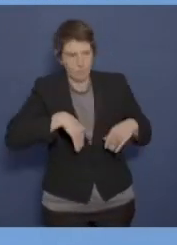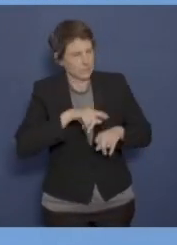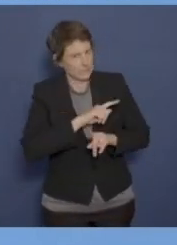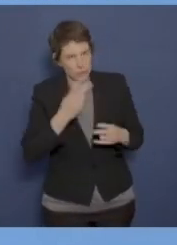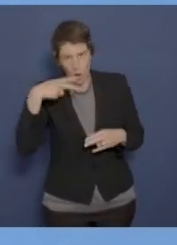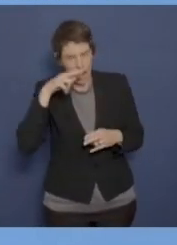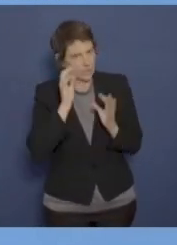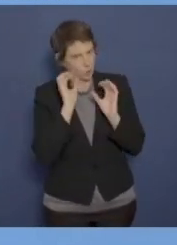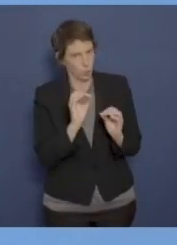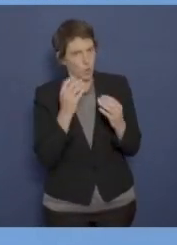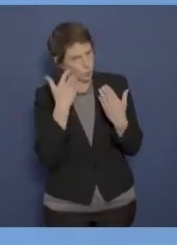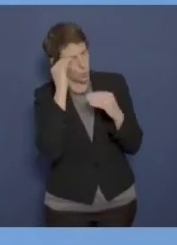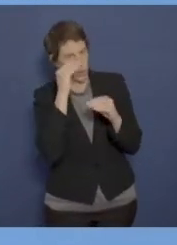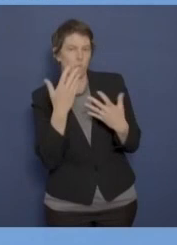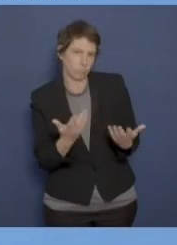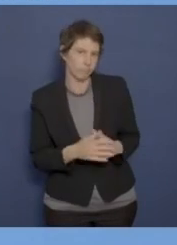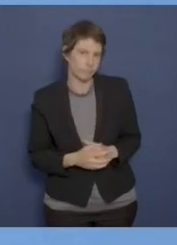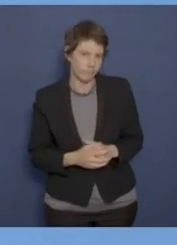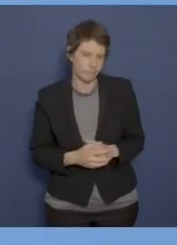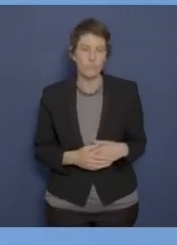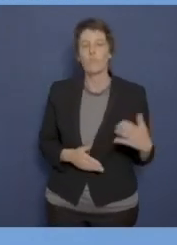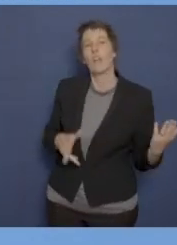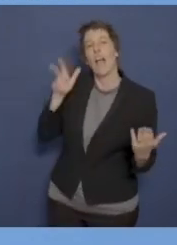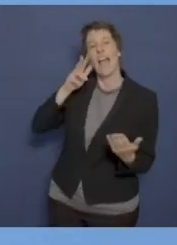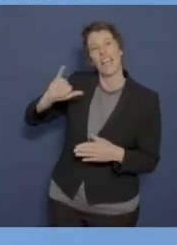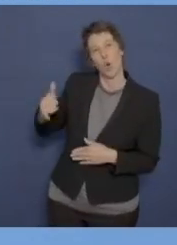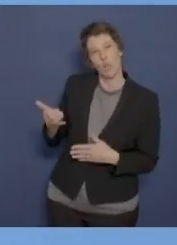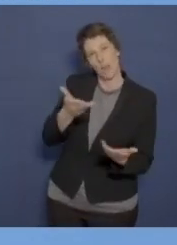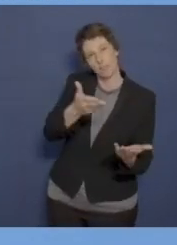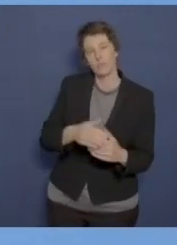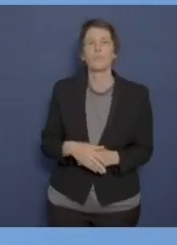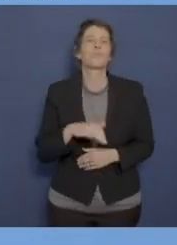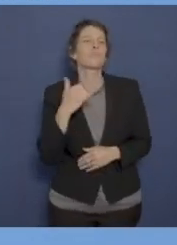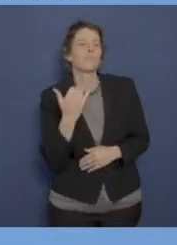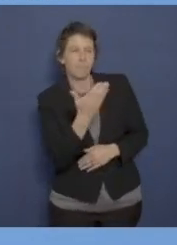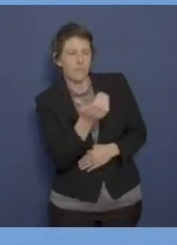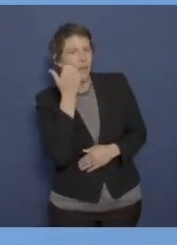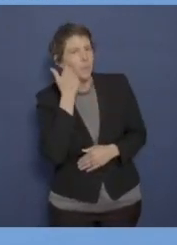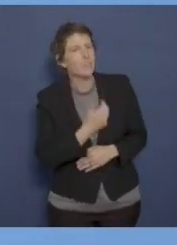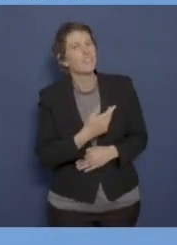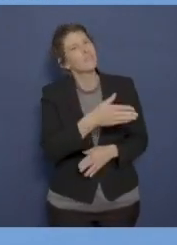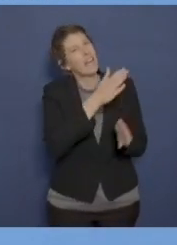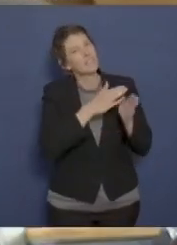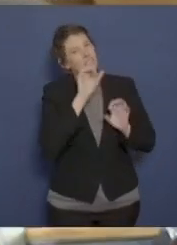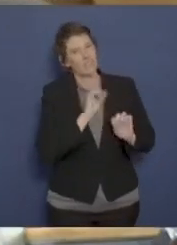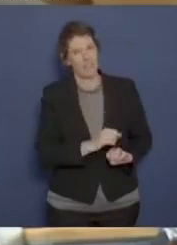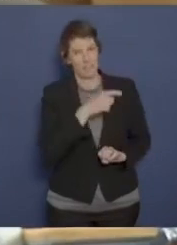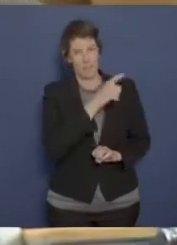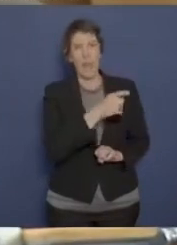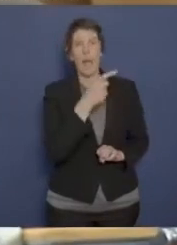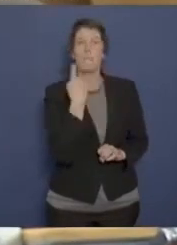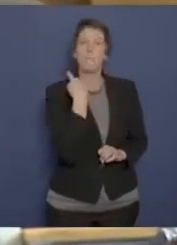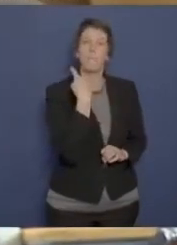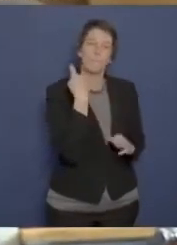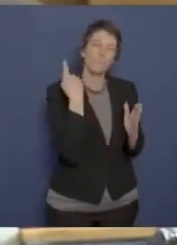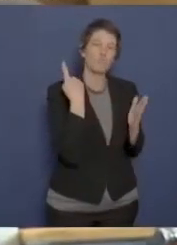tolerieren werden. Herr Jordans. Ja, Frau Ruzi, können Sie sagen, wie viele Beschuldigte